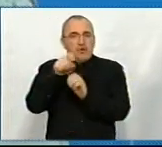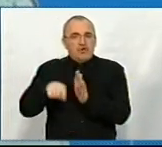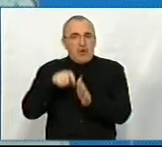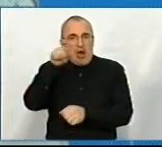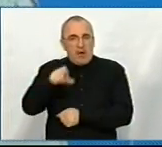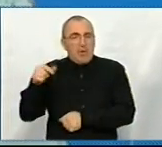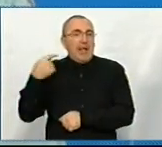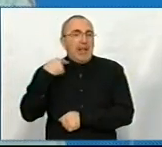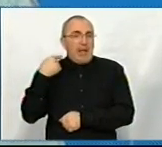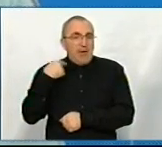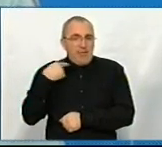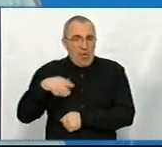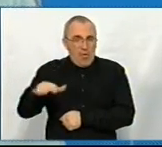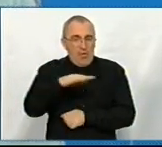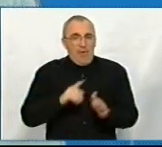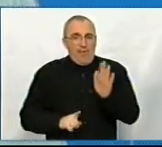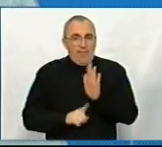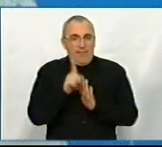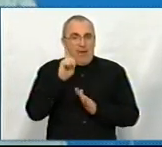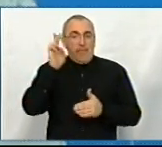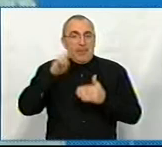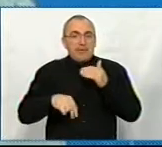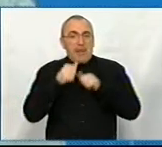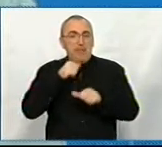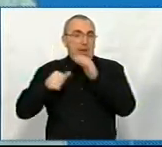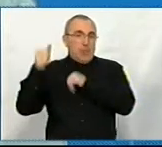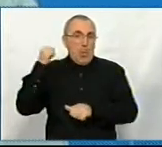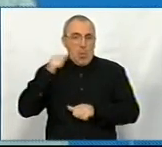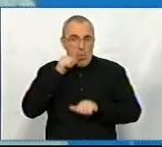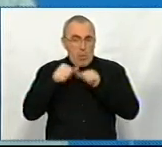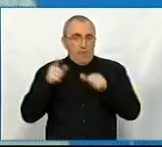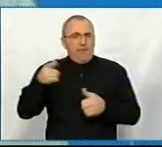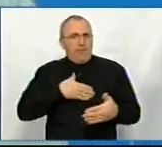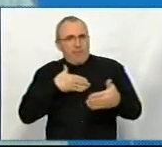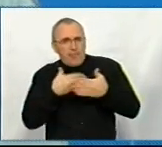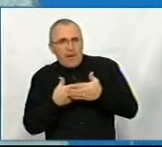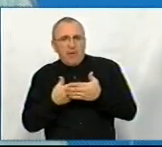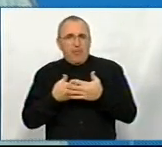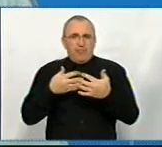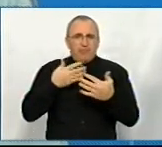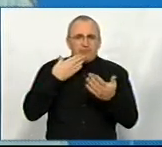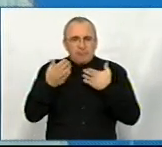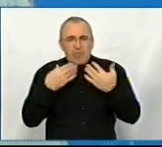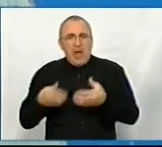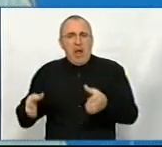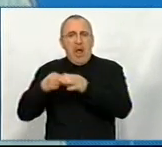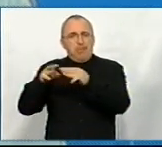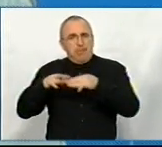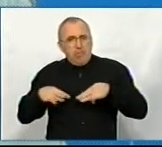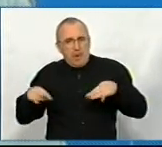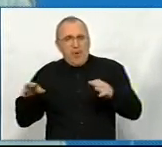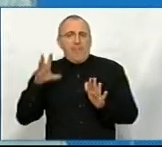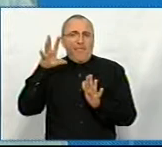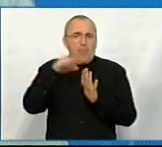Кировоградщини, що відбувалося наприкінці минулого року. Ви на той час активно комунікували із Кабінетом міністрів, у тому